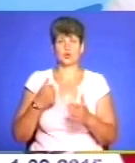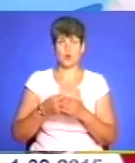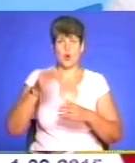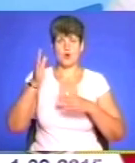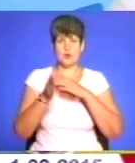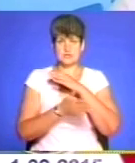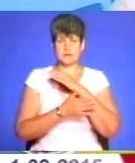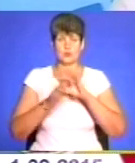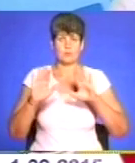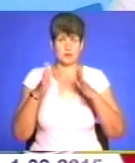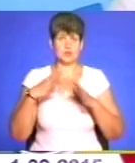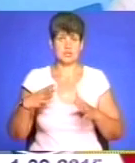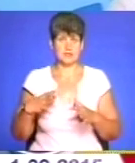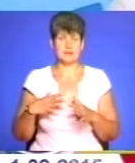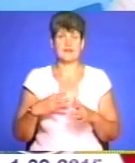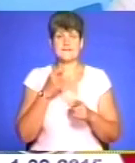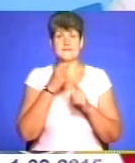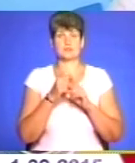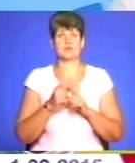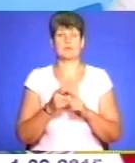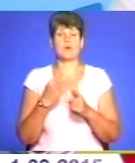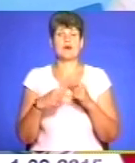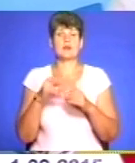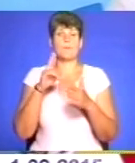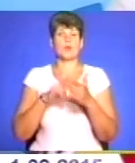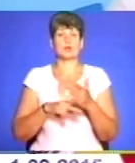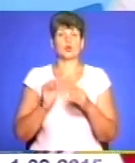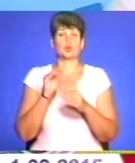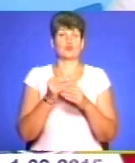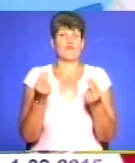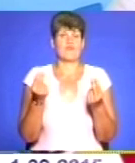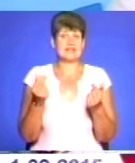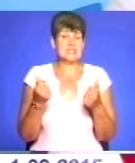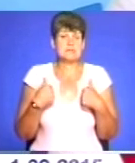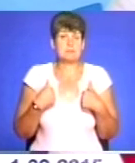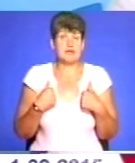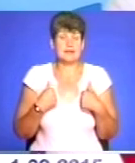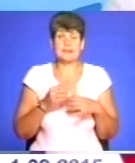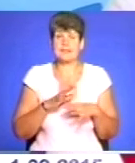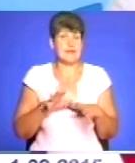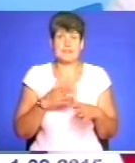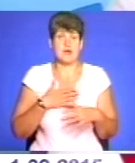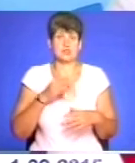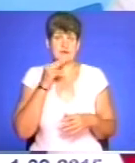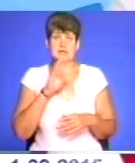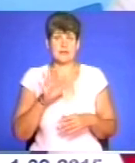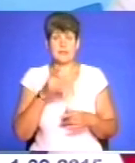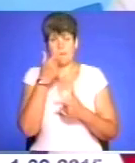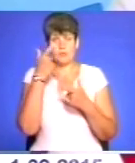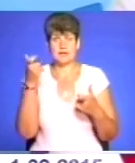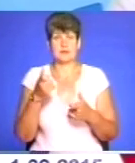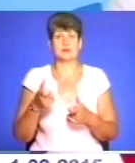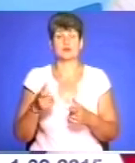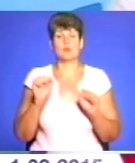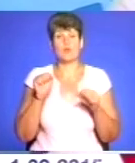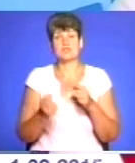моменту очікували відповіді по поверненню податку на додану вартість, ми не, це наша провина, не попередили завчасно,